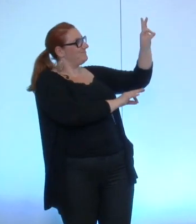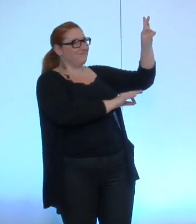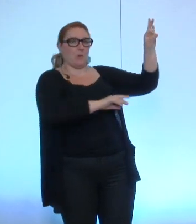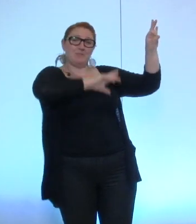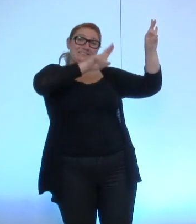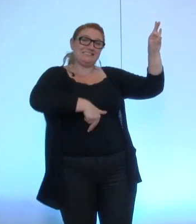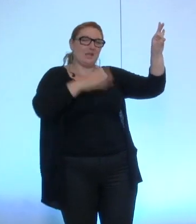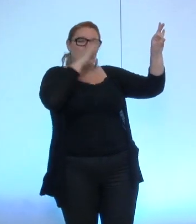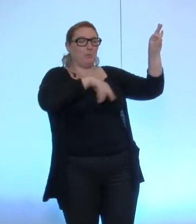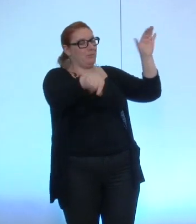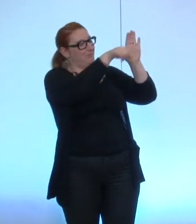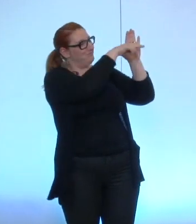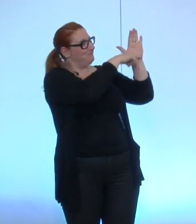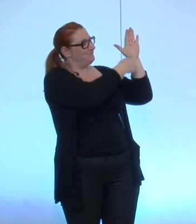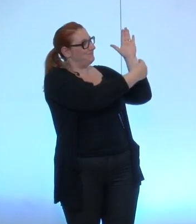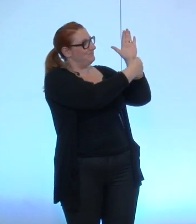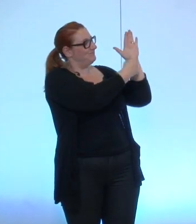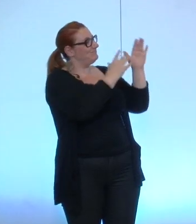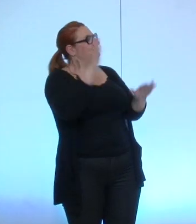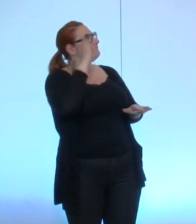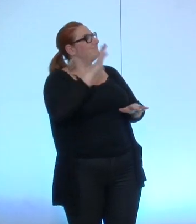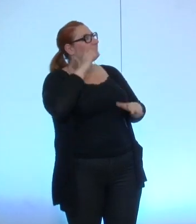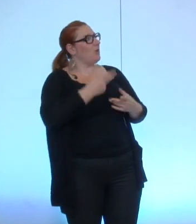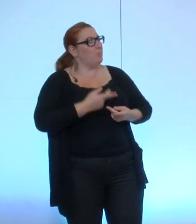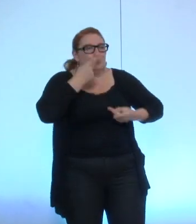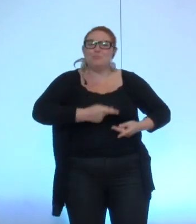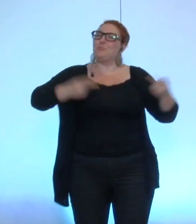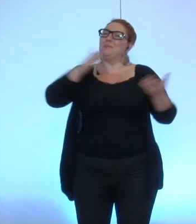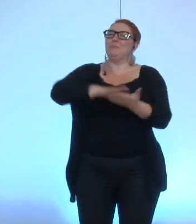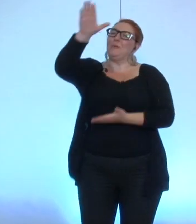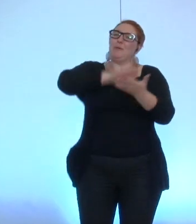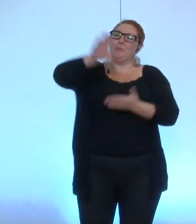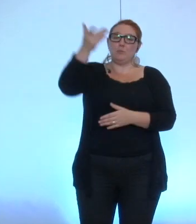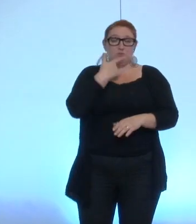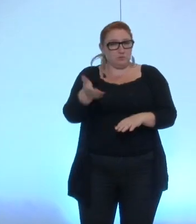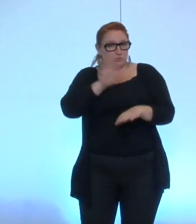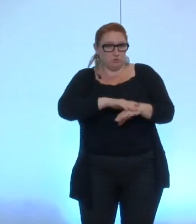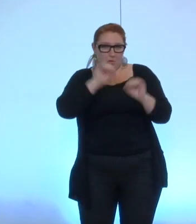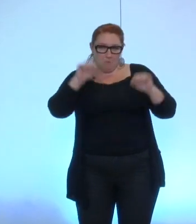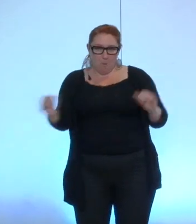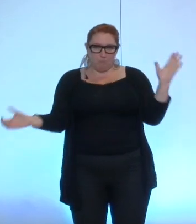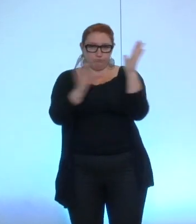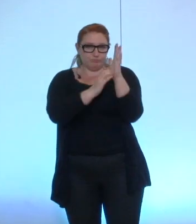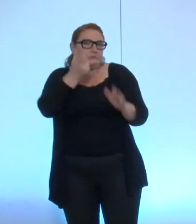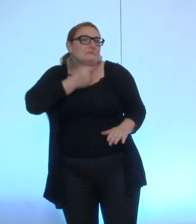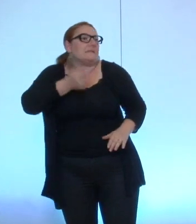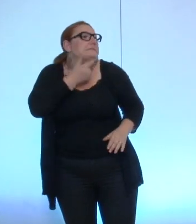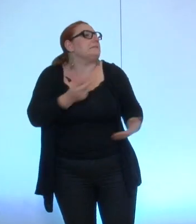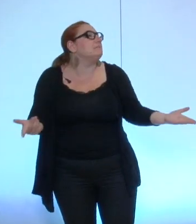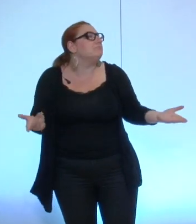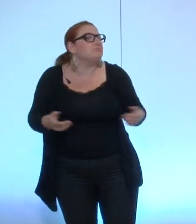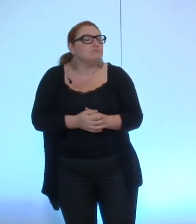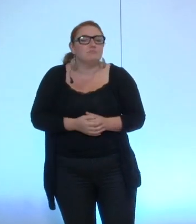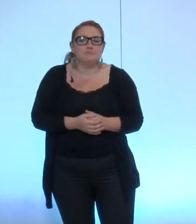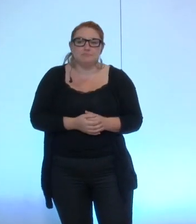signature, ce sur quoi vous étiez publiquement engagé et qui ne devrait donc poser aucun problème d'intégration au texte que vous proposez,